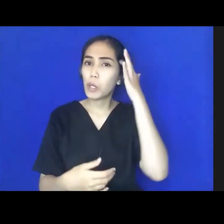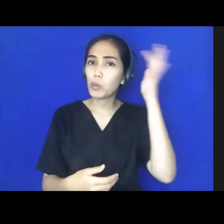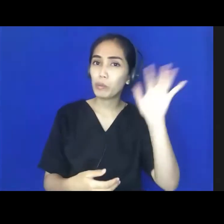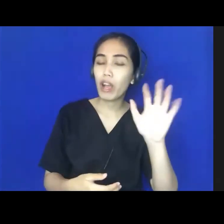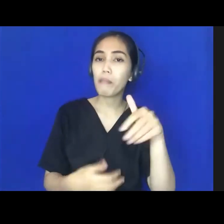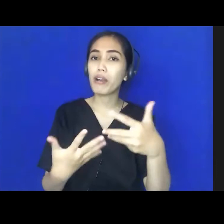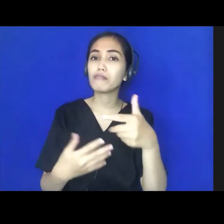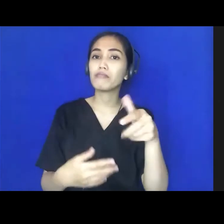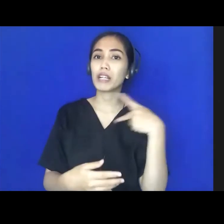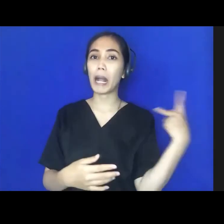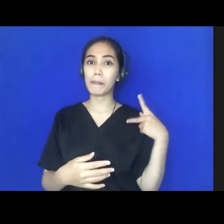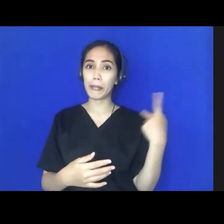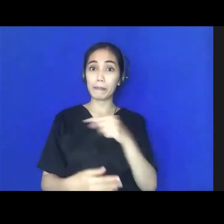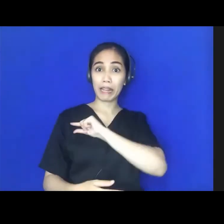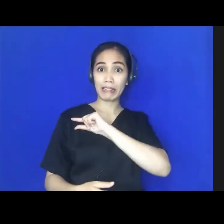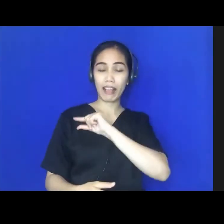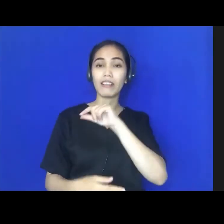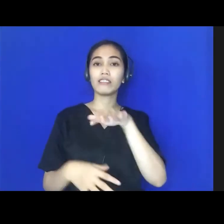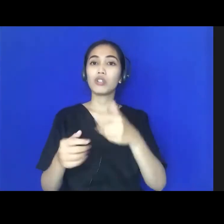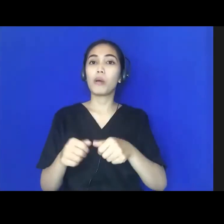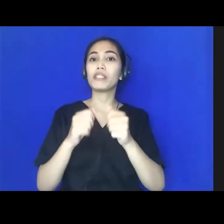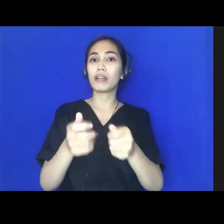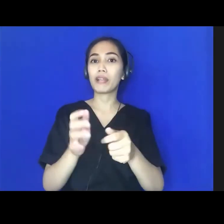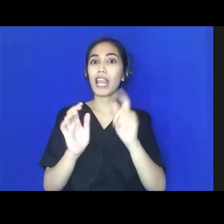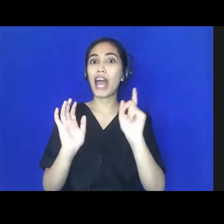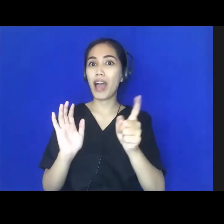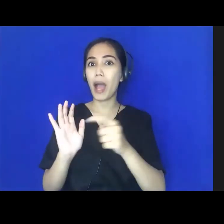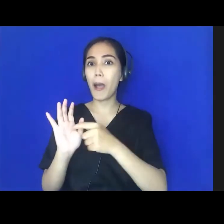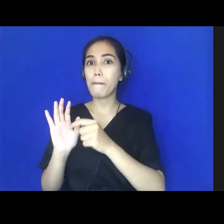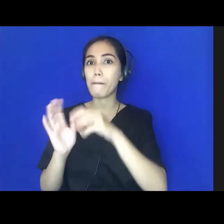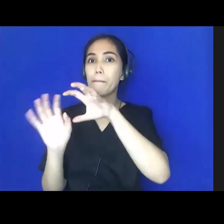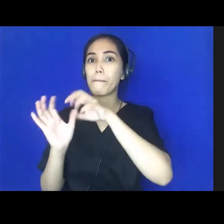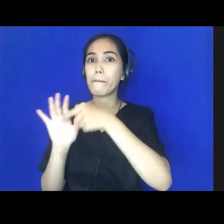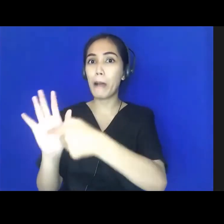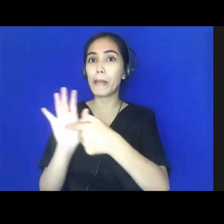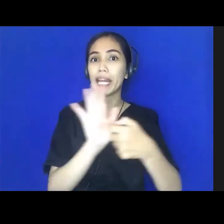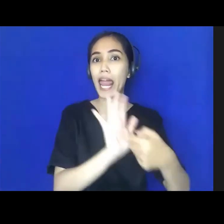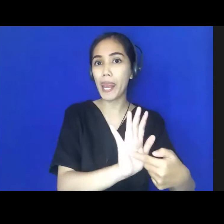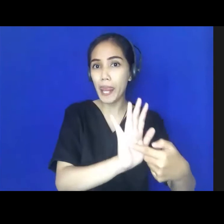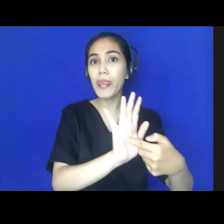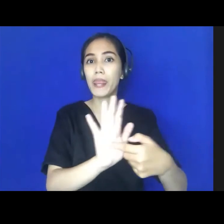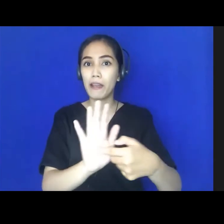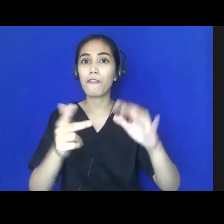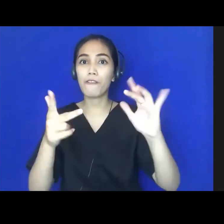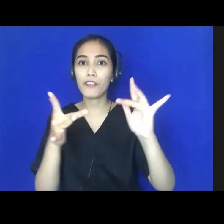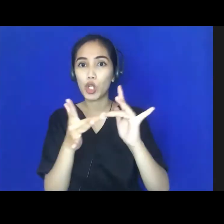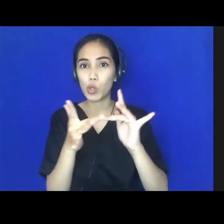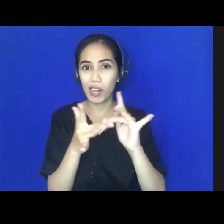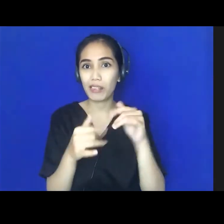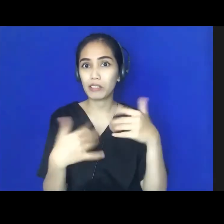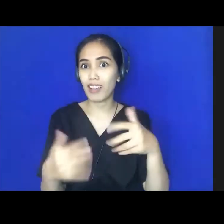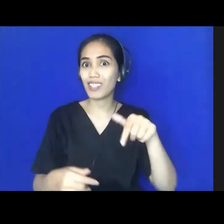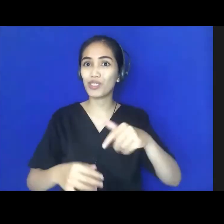ini menyediakan pameran virtual. Saya rasa ini salah satu terobosan dalam masa pandemik, dimana